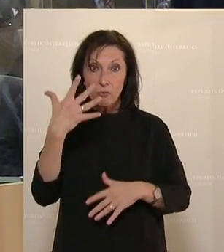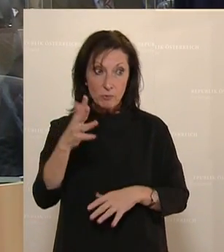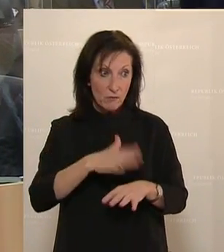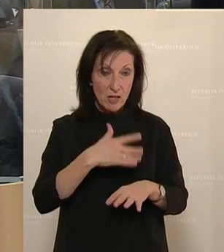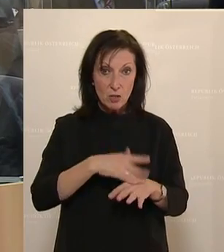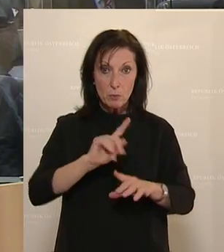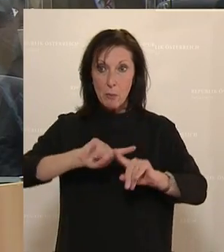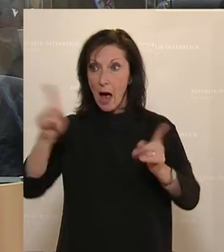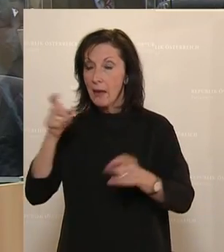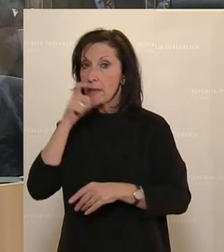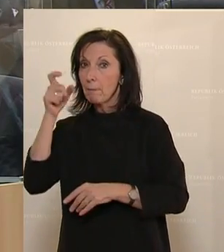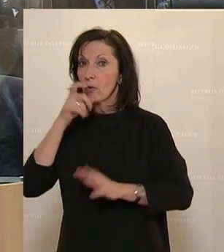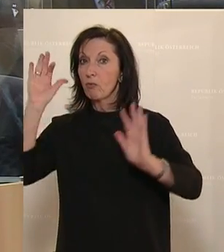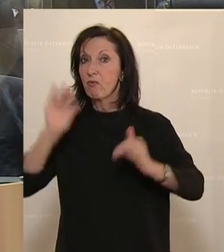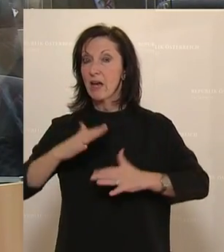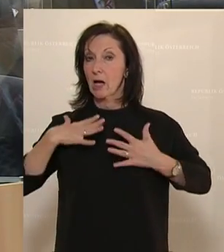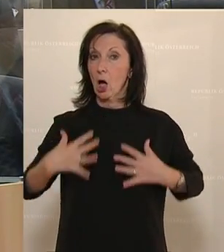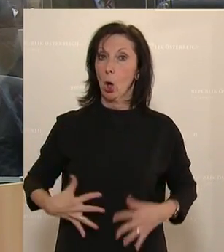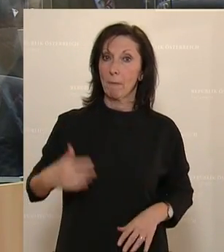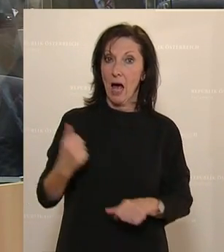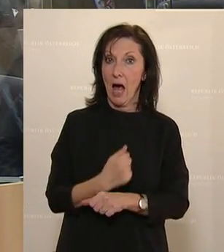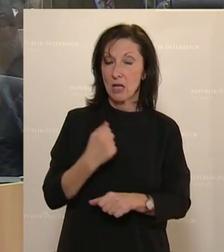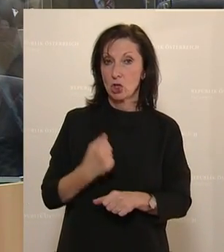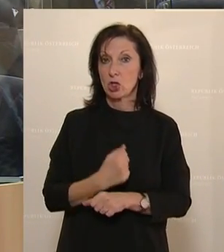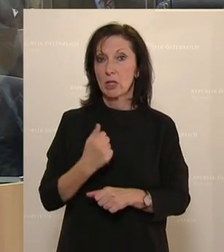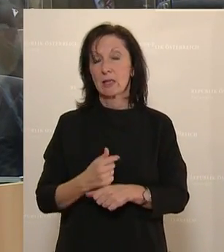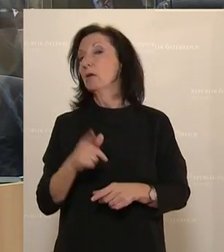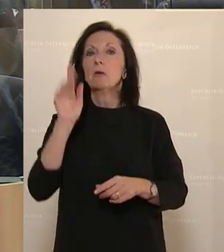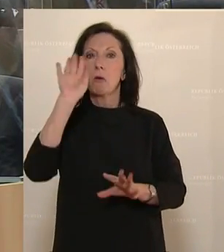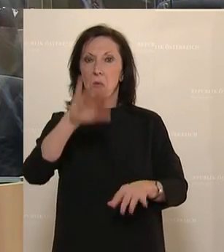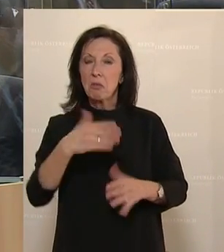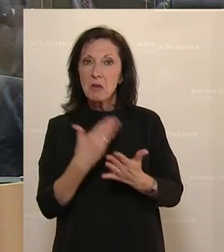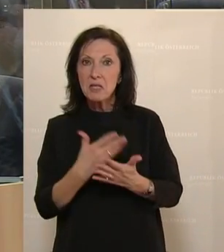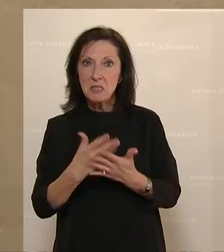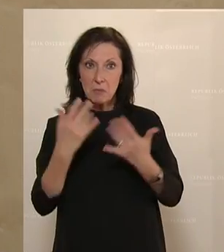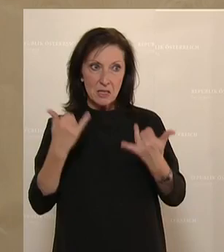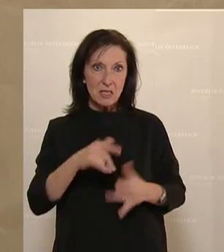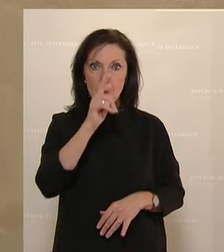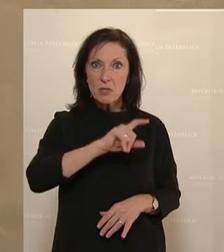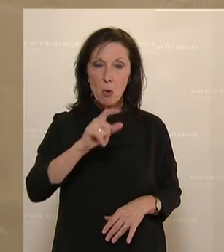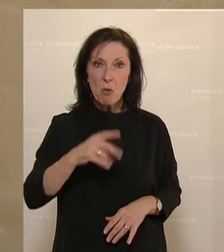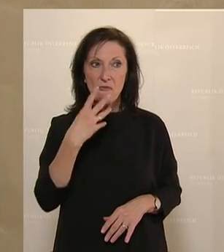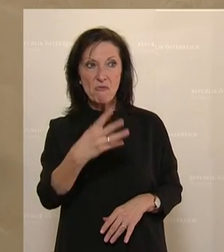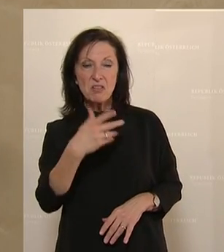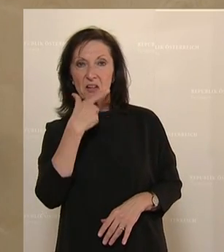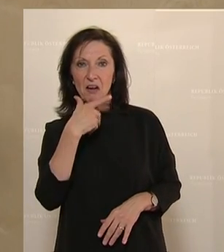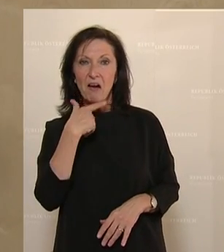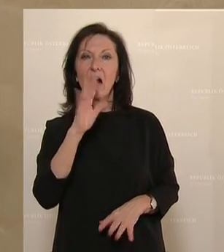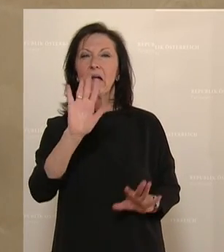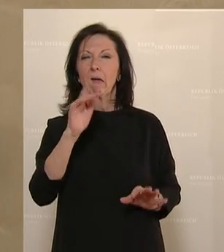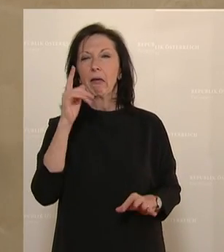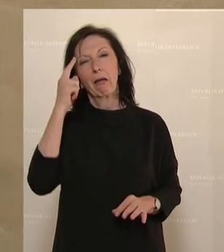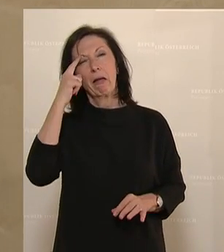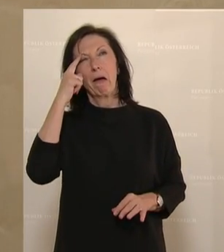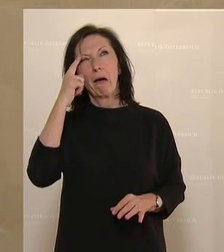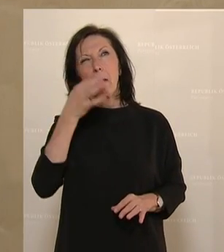dann wird sich einer überlegen, dann bleibe ich halt im gesundheitlich belastenden Beruf, weil ich dann früher in den Ruhestand treten kann. Es ist also